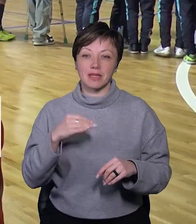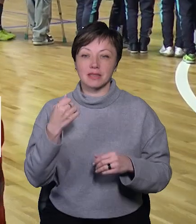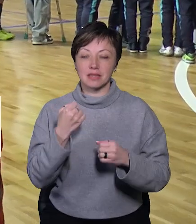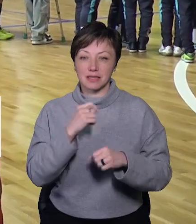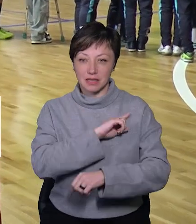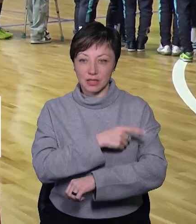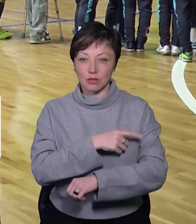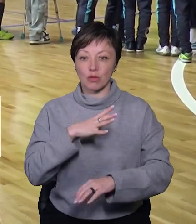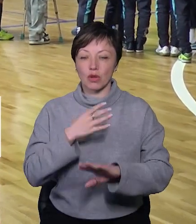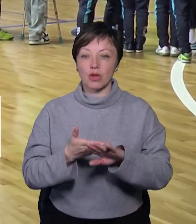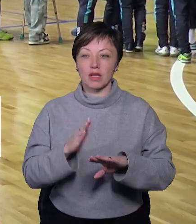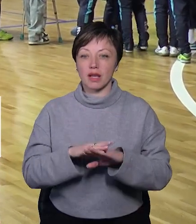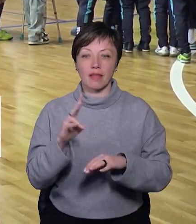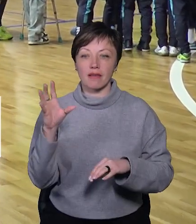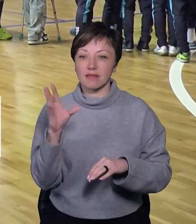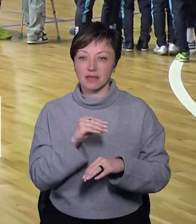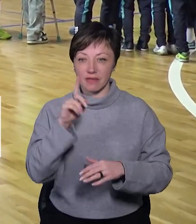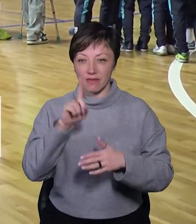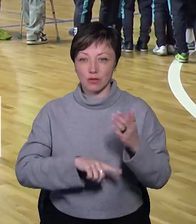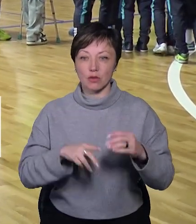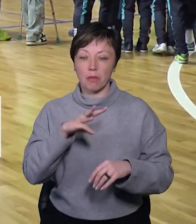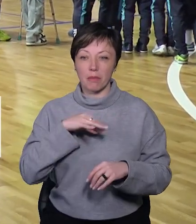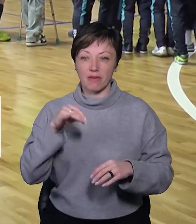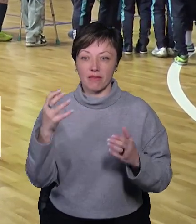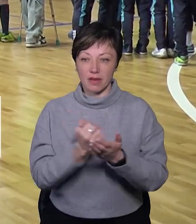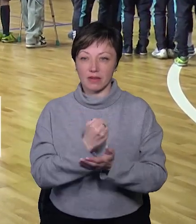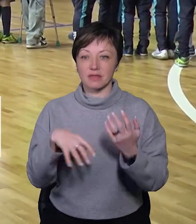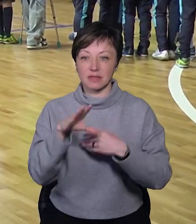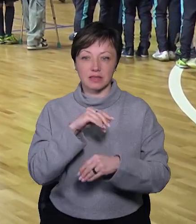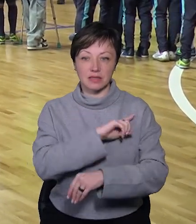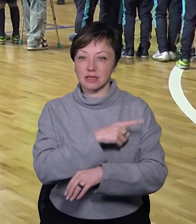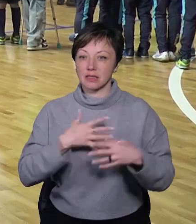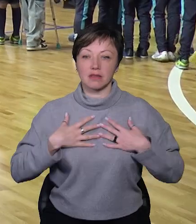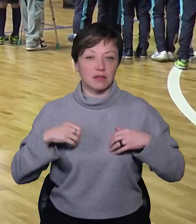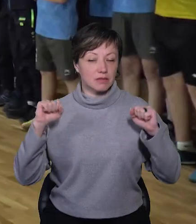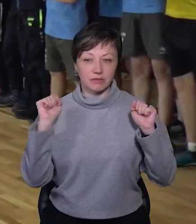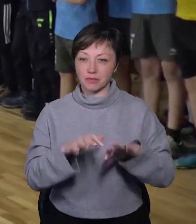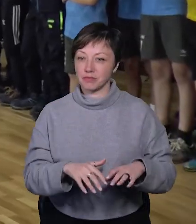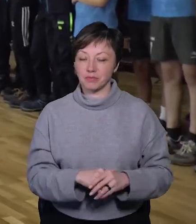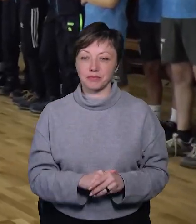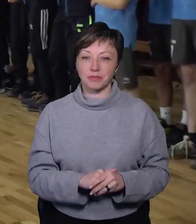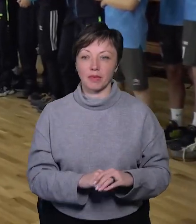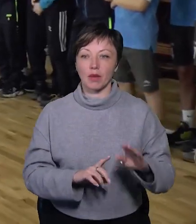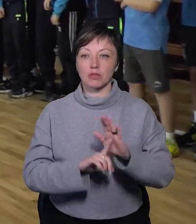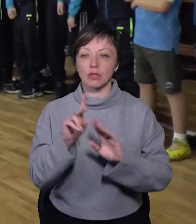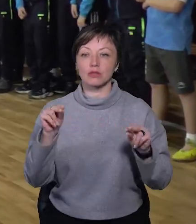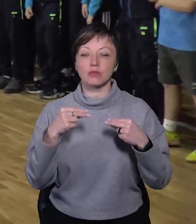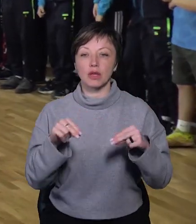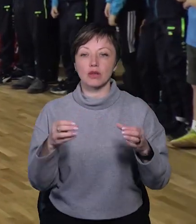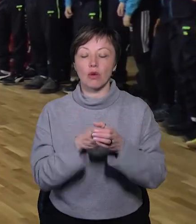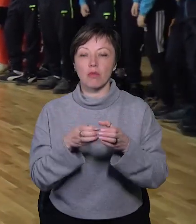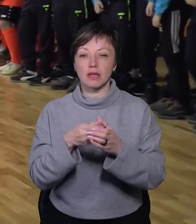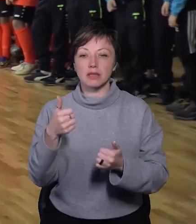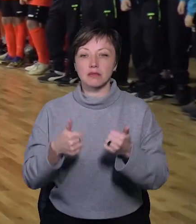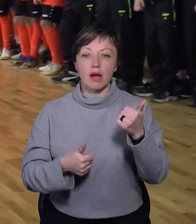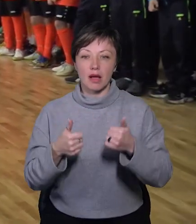тяжко, не всі бачили, що ми виграємо, але ми всі сили б відклали. На початку чемпіонату команди